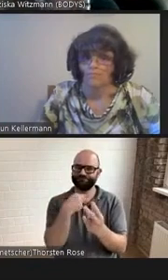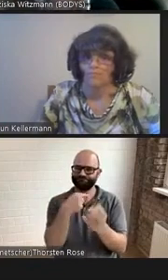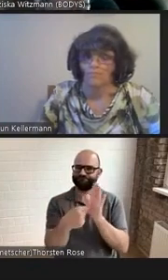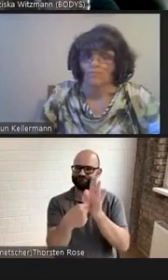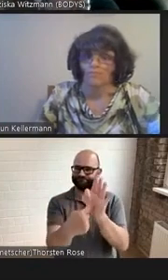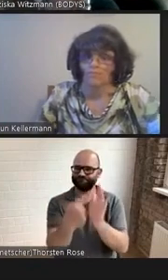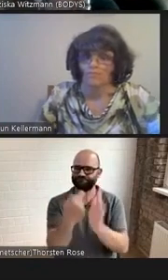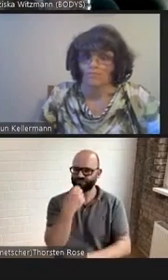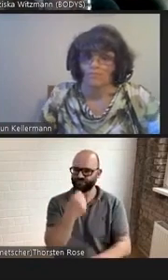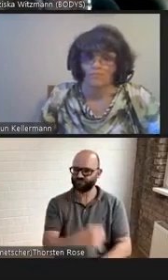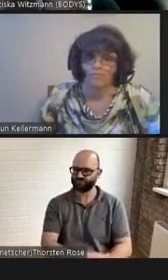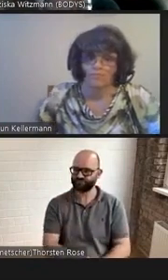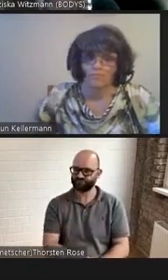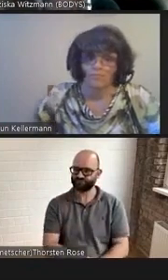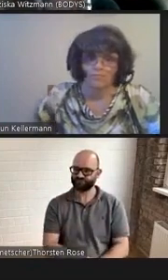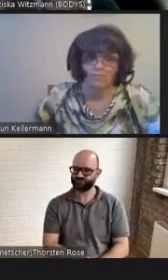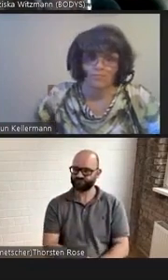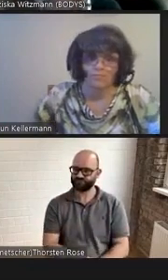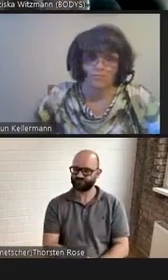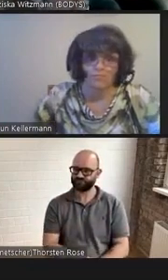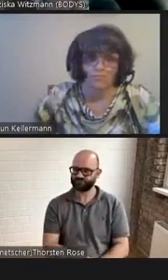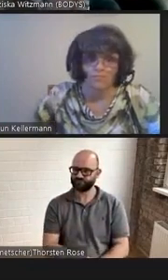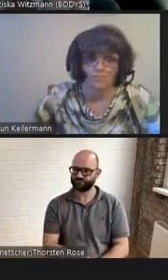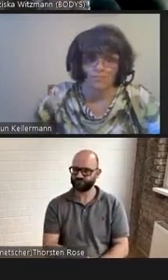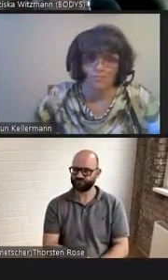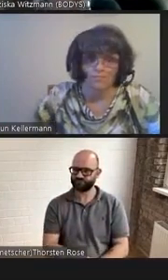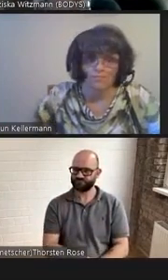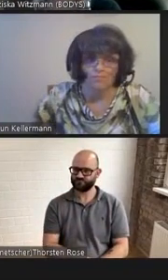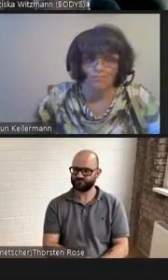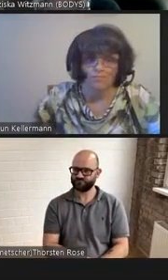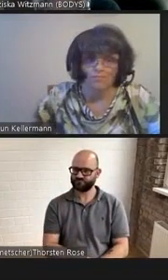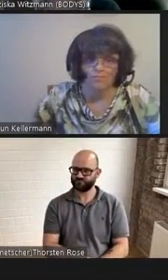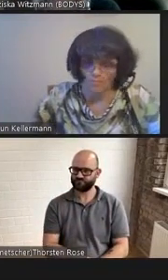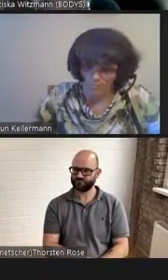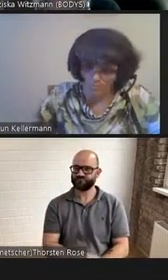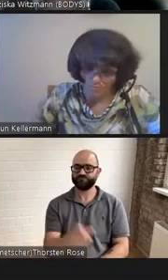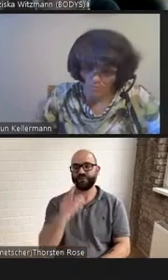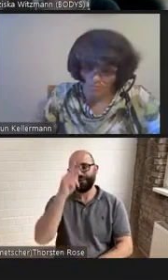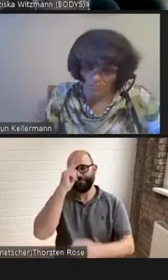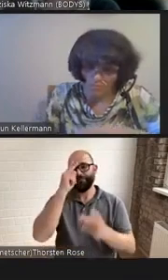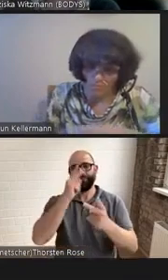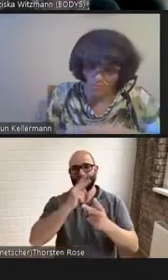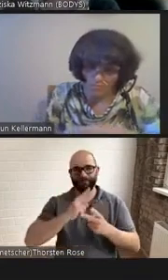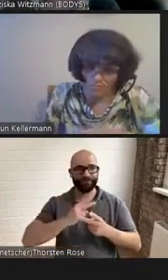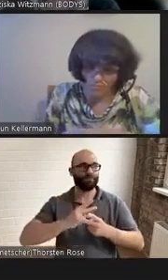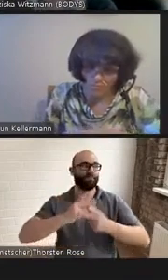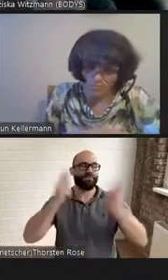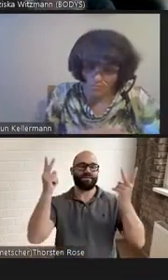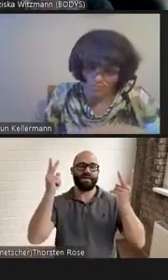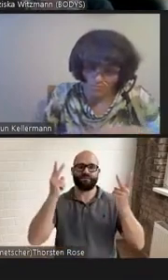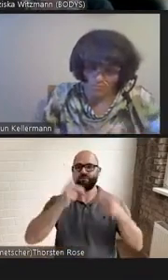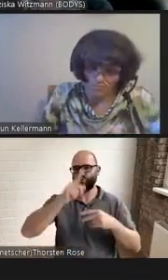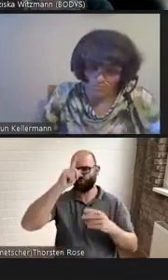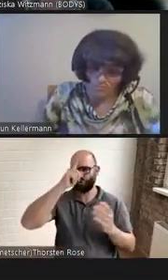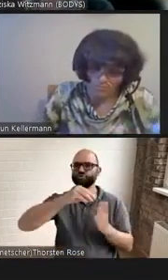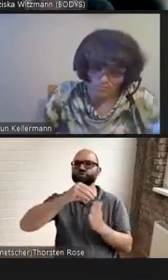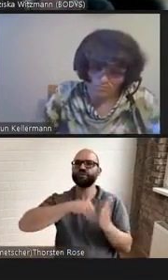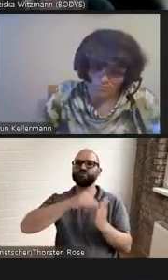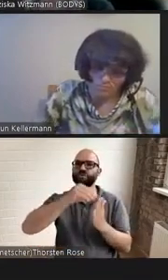Mein erstes Beispiel stammt von dem berühmten deutschen Schriftsteller